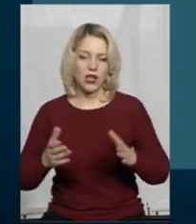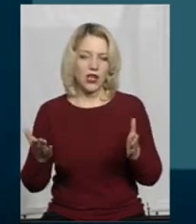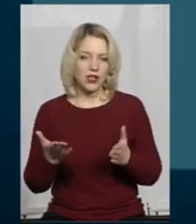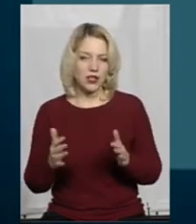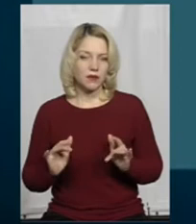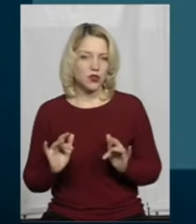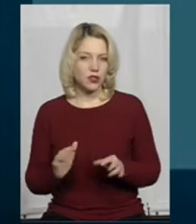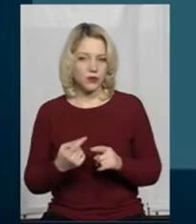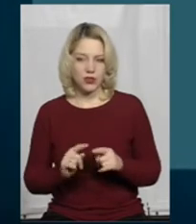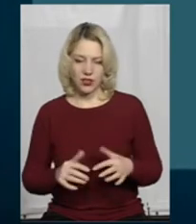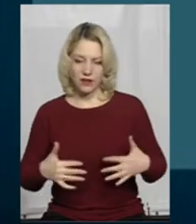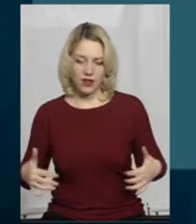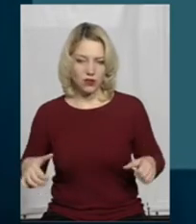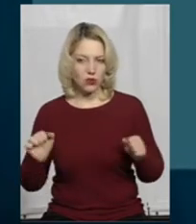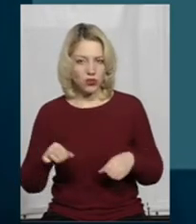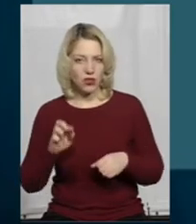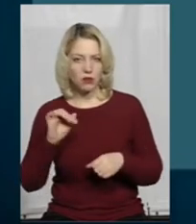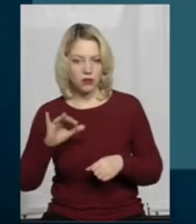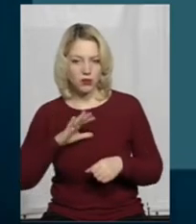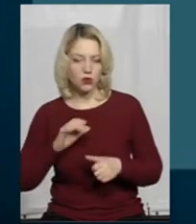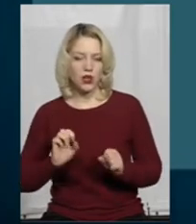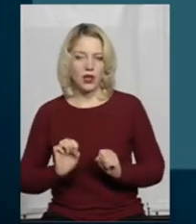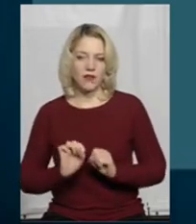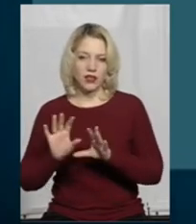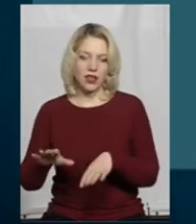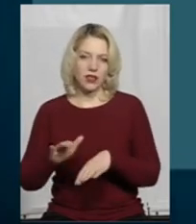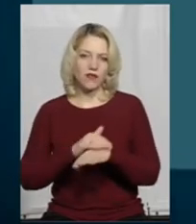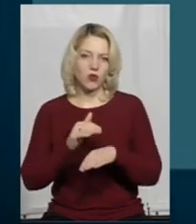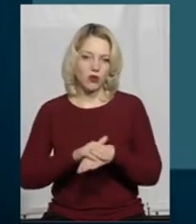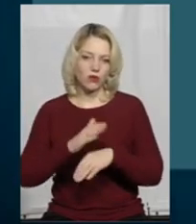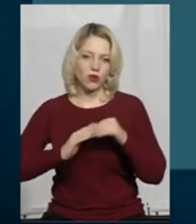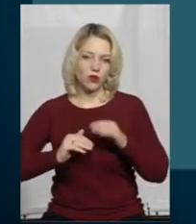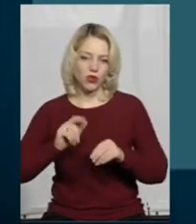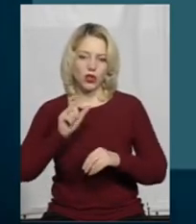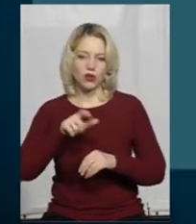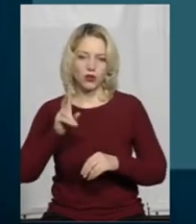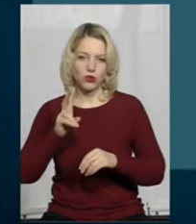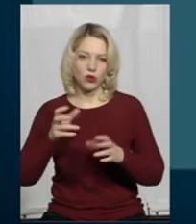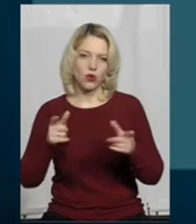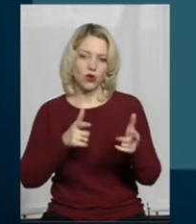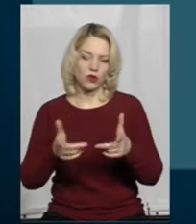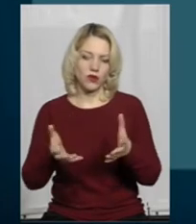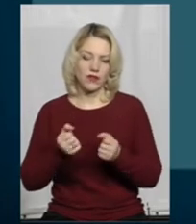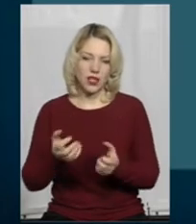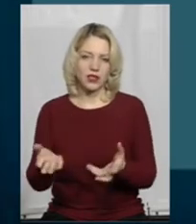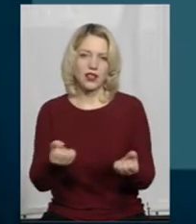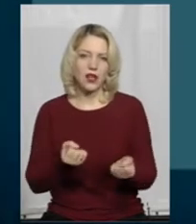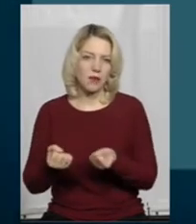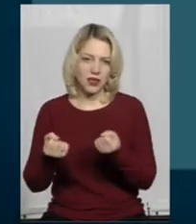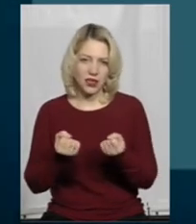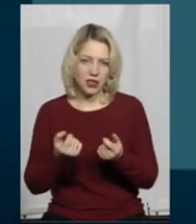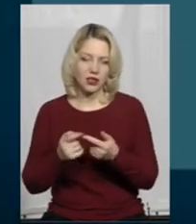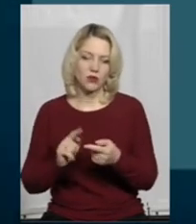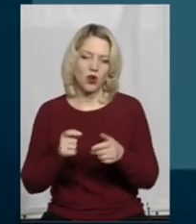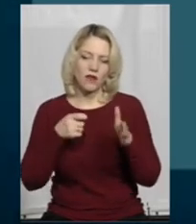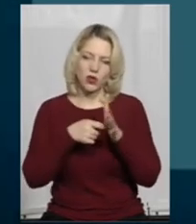цих тварин можна було помістити, віддати у добри руки тим людям, які готові взяти їх на перетримку, відглюдувати, полікувати, щоб